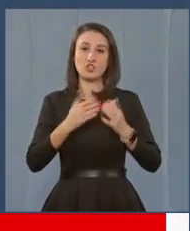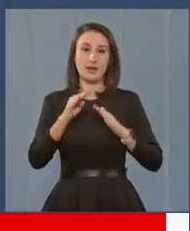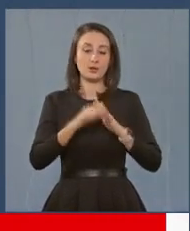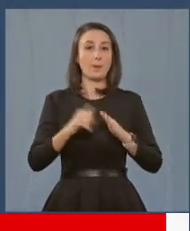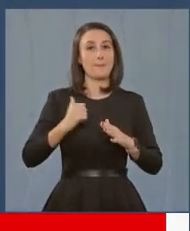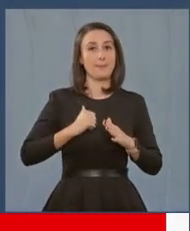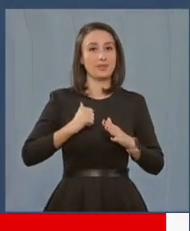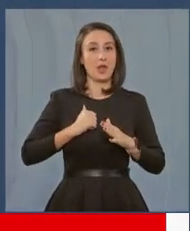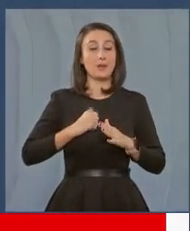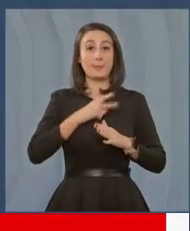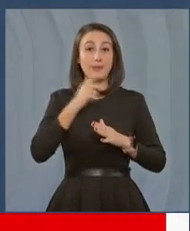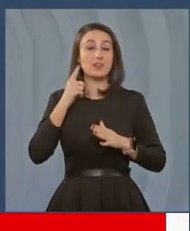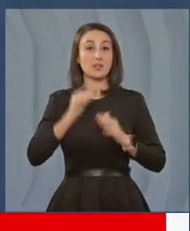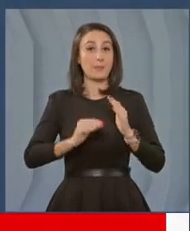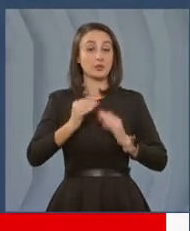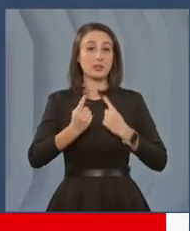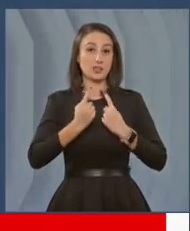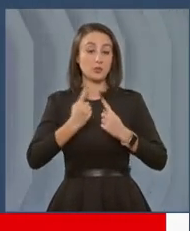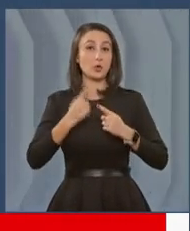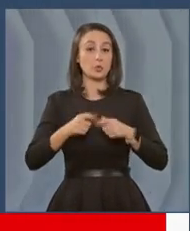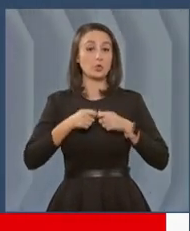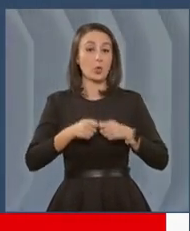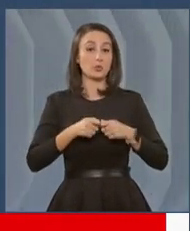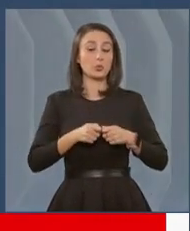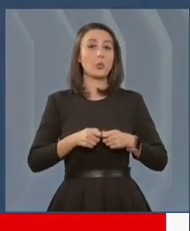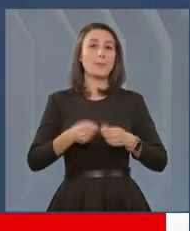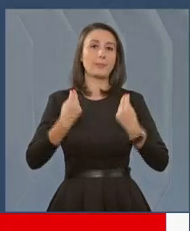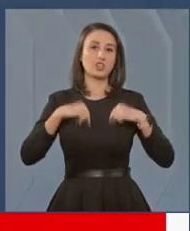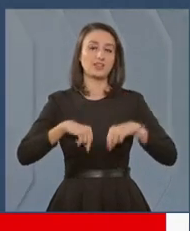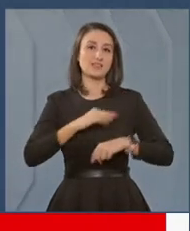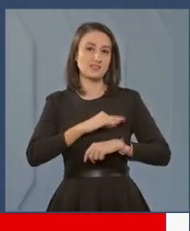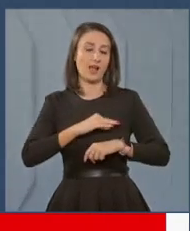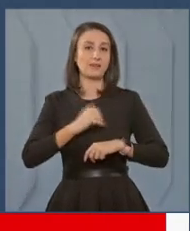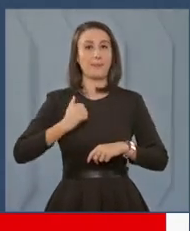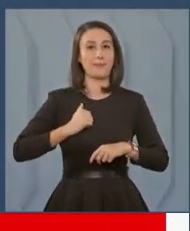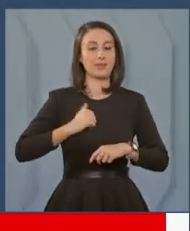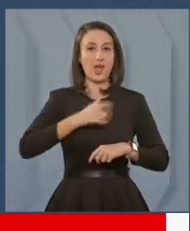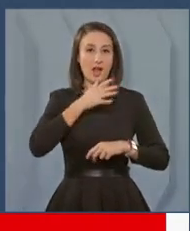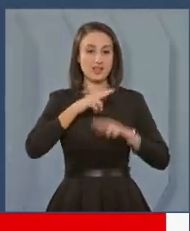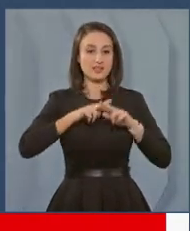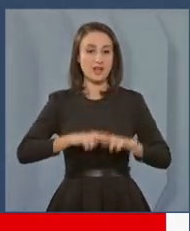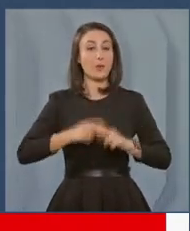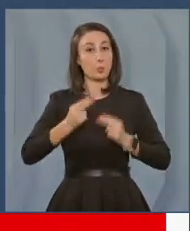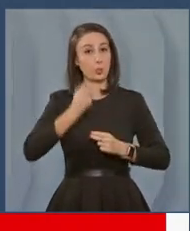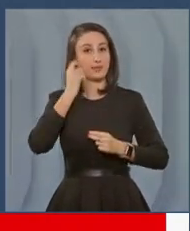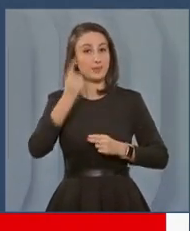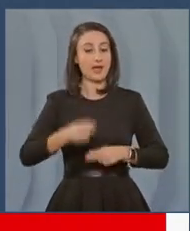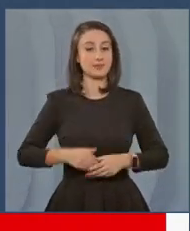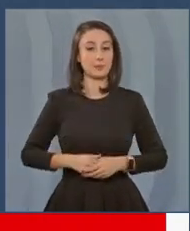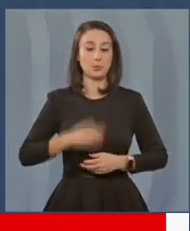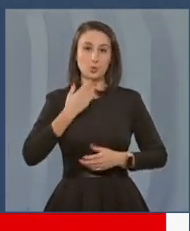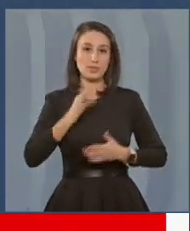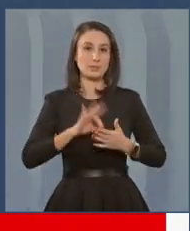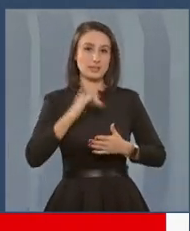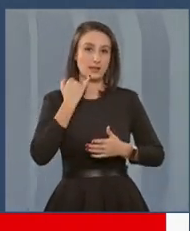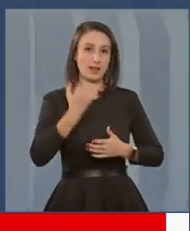militari beneficiază de această majorare, discutăm cu domnul Mircea Dogaru, președintele Sindicatului Militarilor în Rezervă. Bună dimineața, vă mulțumesc foarte frumos că